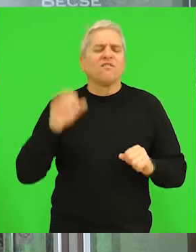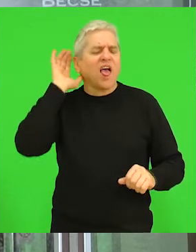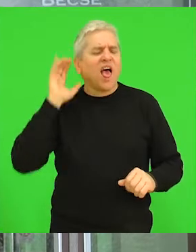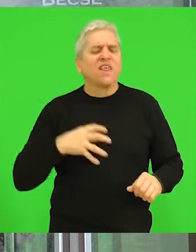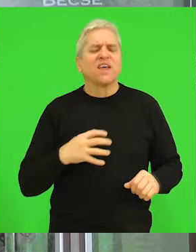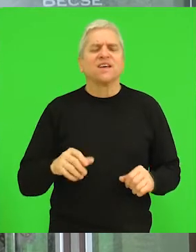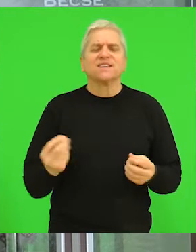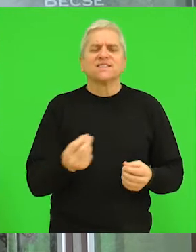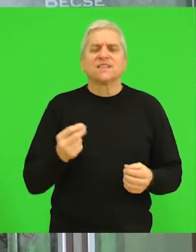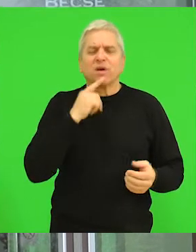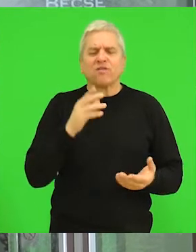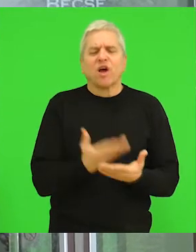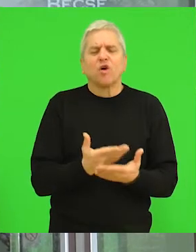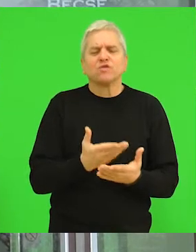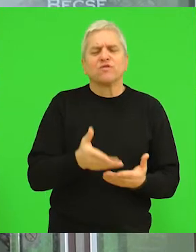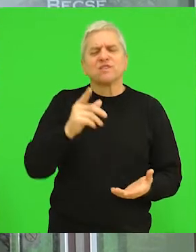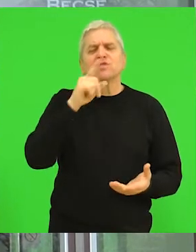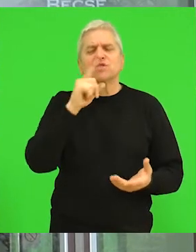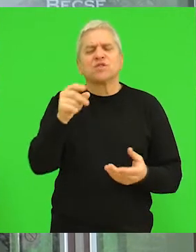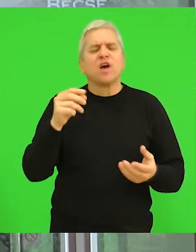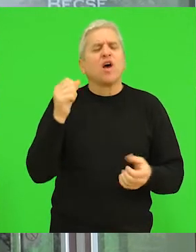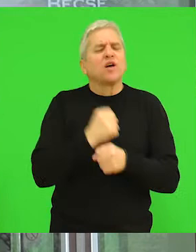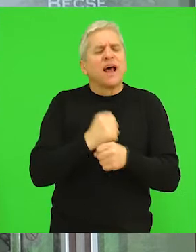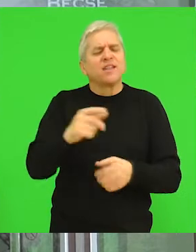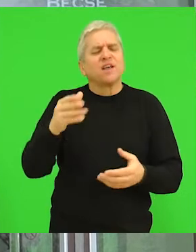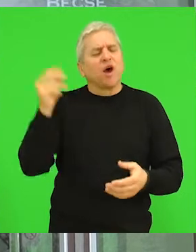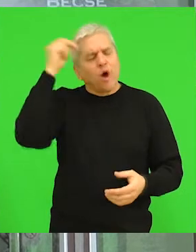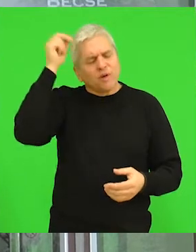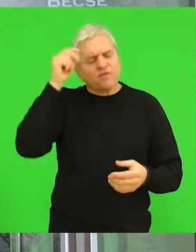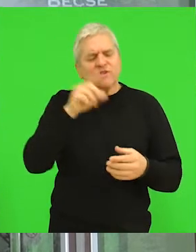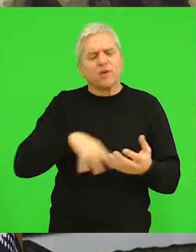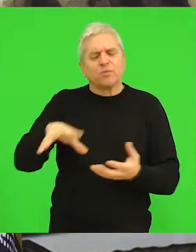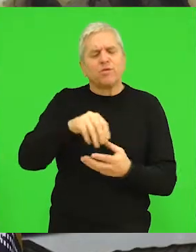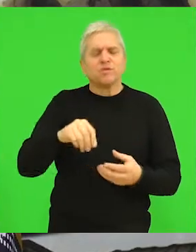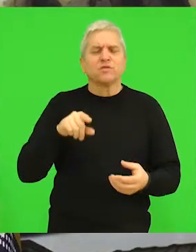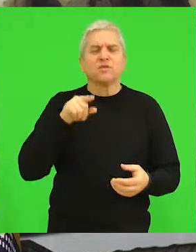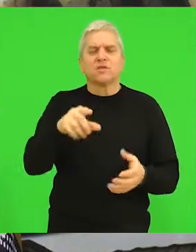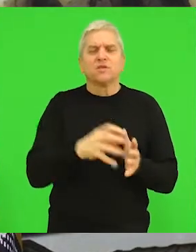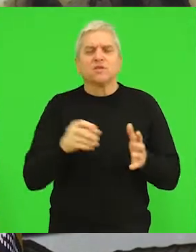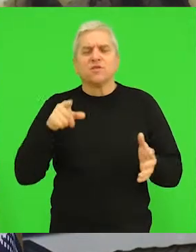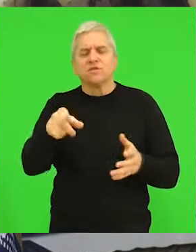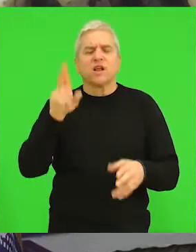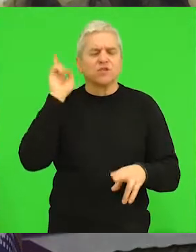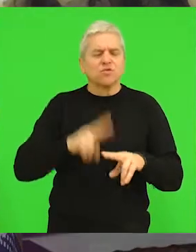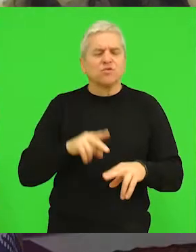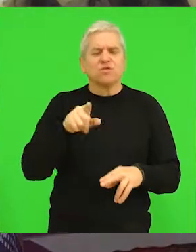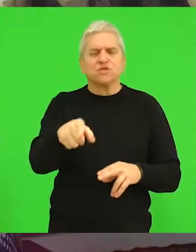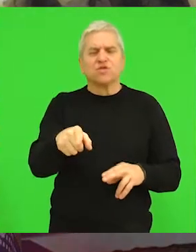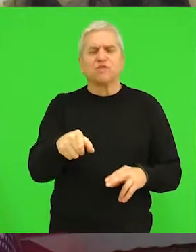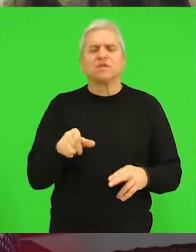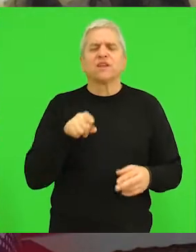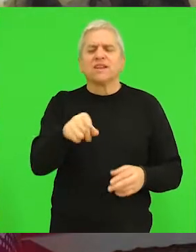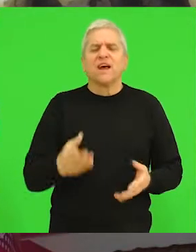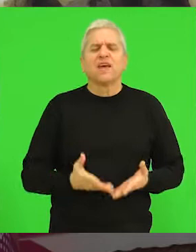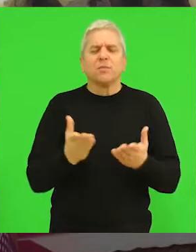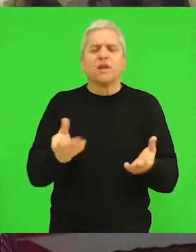toj način utvrdilo osnovanost postojanja svake obrazovne ustanove po naosob. Dalje će o tome odlučivati, znači ovaj